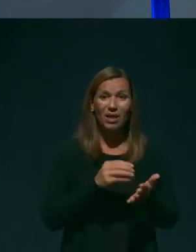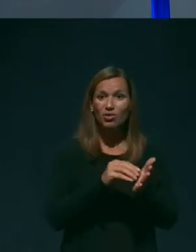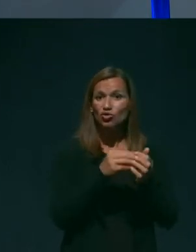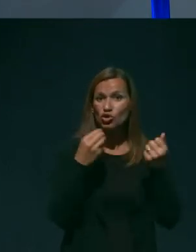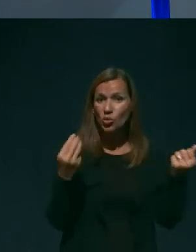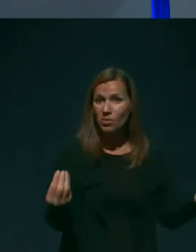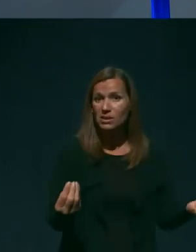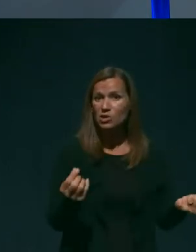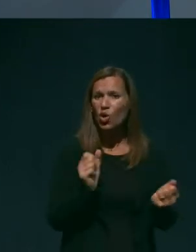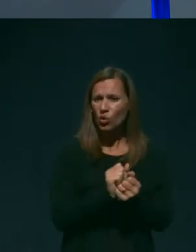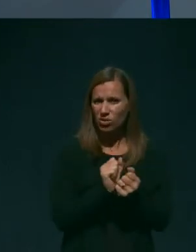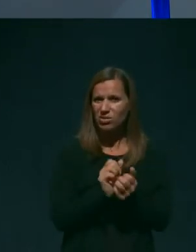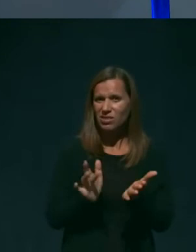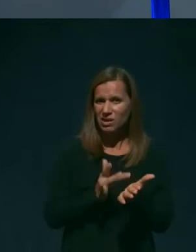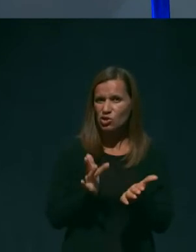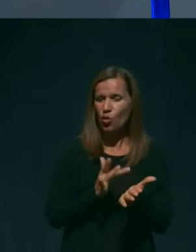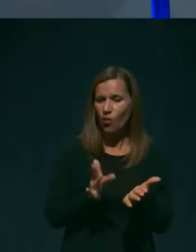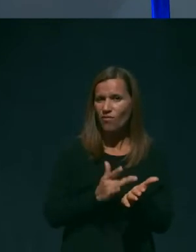In če je, zakaj?